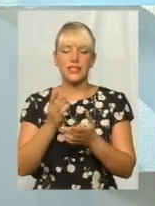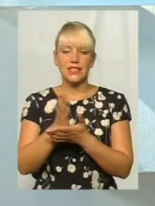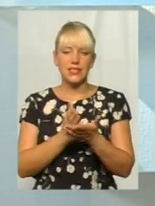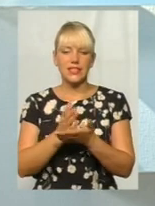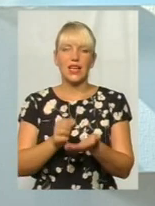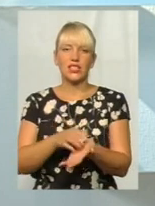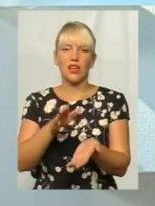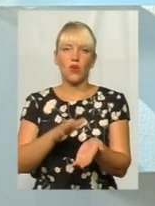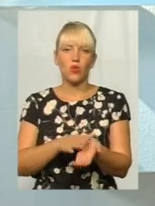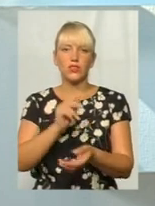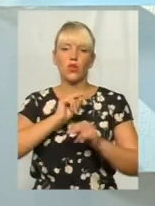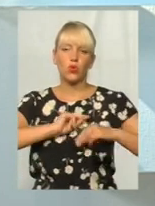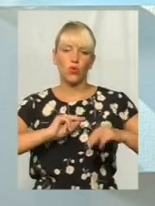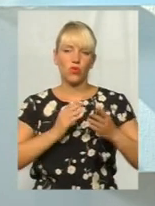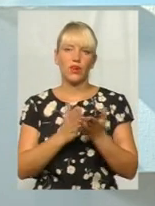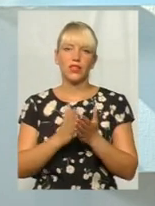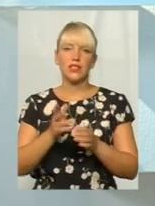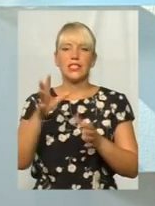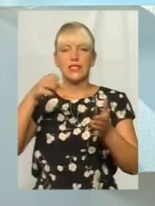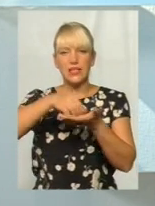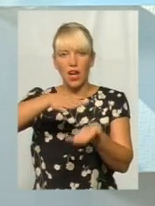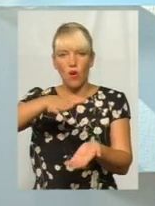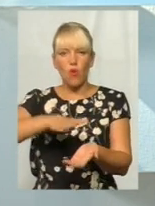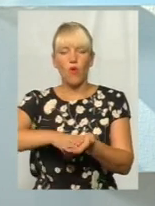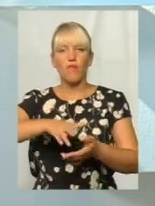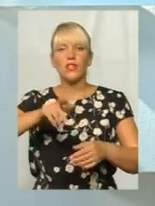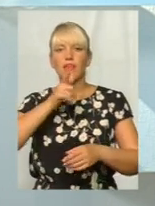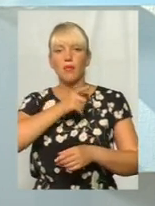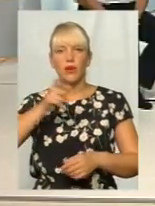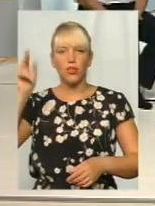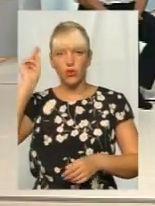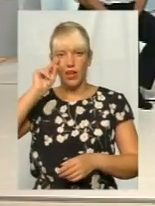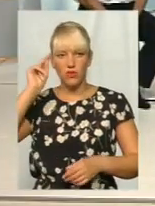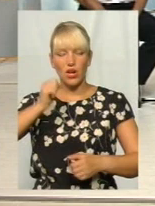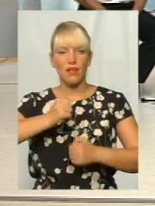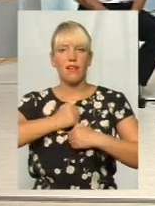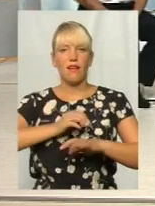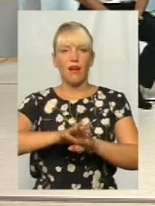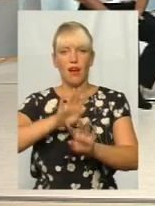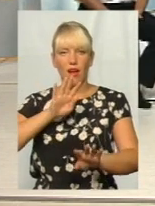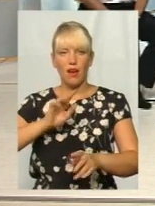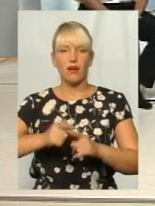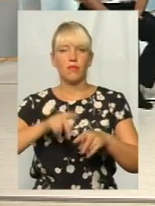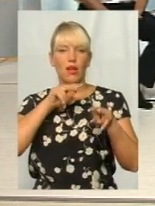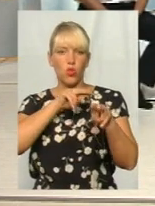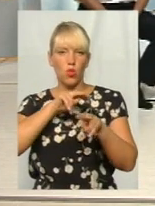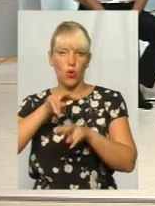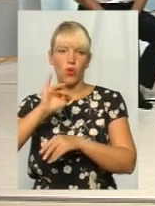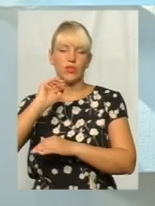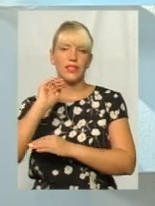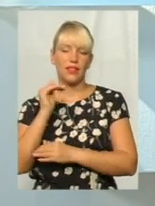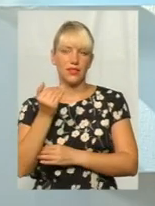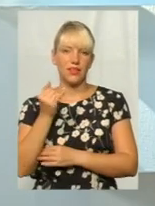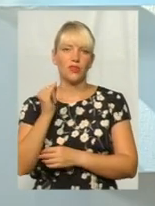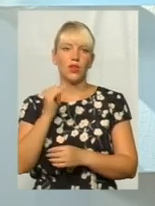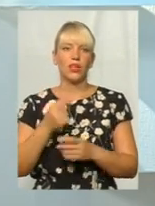трудової книжки, зараховується період навчання, зараховується період армії, догляд за дитиною.